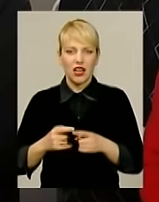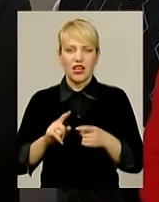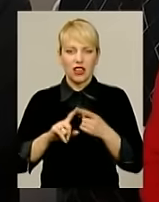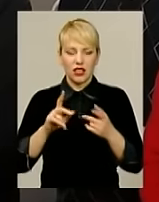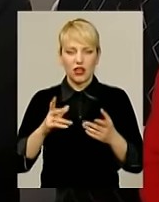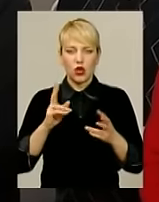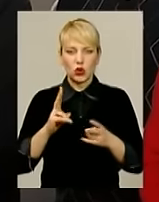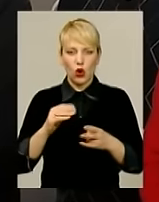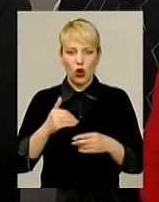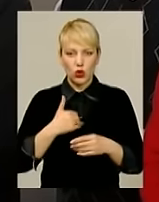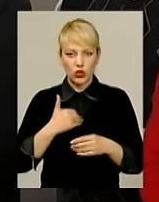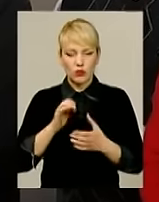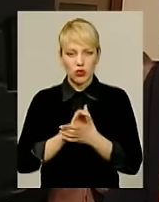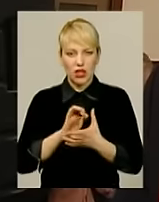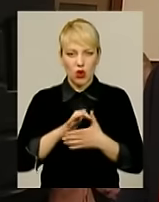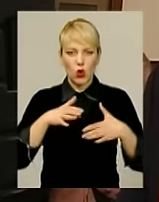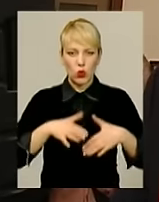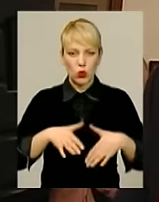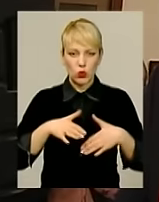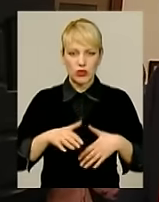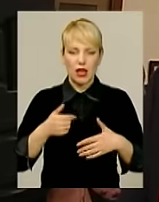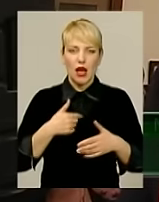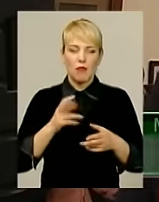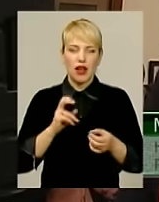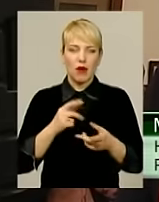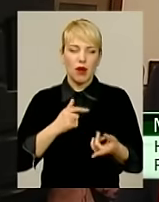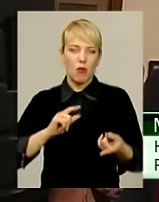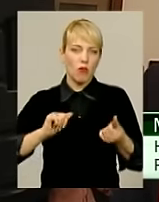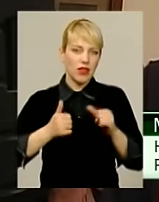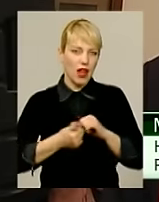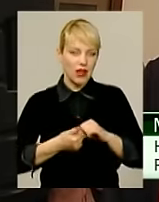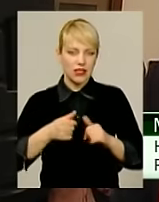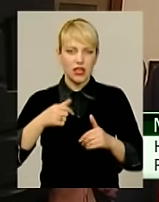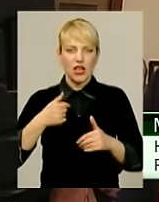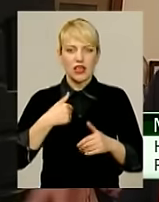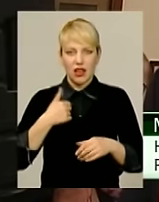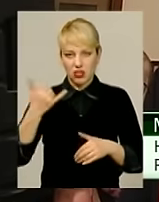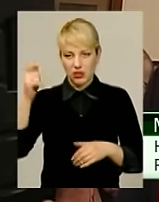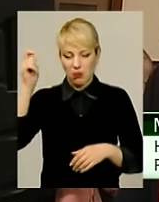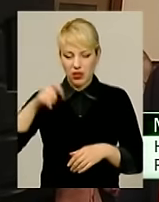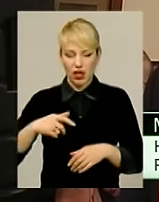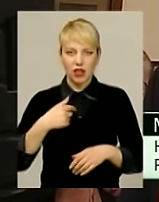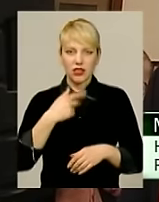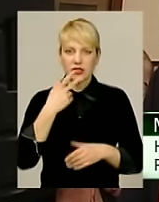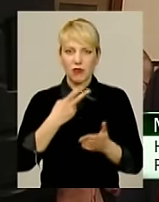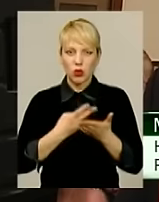сподпровідувати і попривідувати моїх соотечествених. Ми зараз поменялись ролями. Вашим мером, він поїхав в Грузію, щоб ви не тільки,